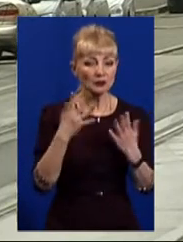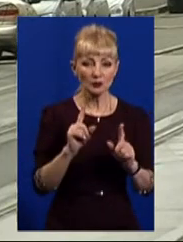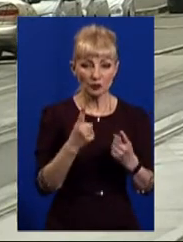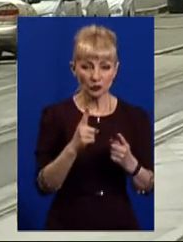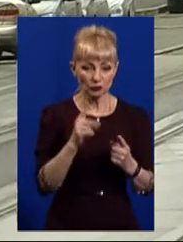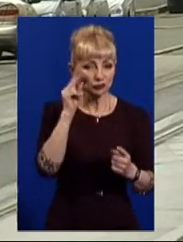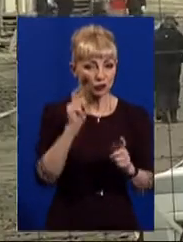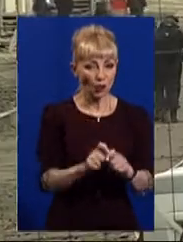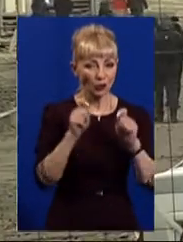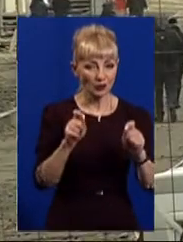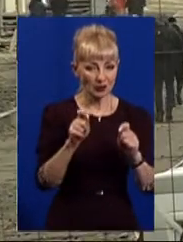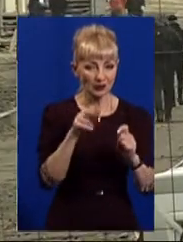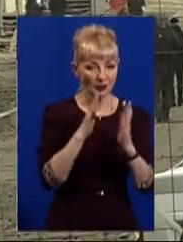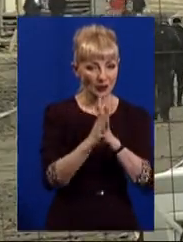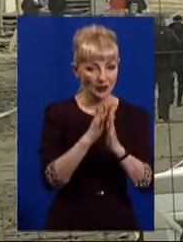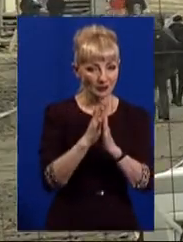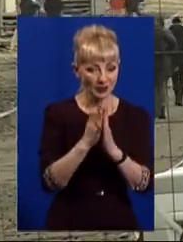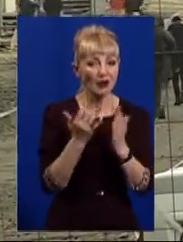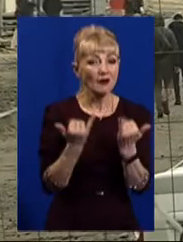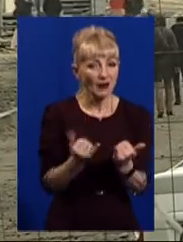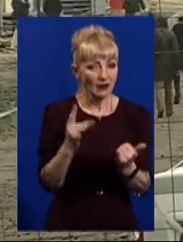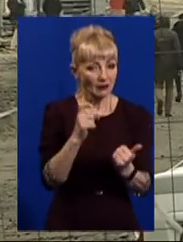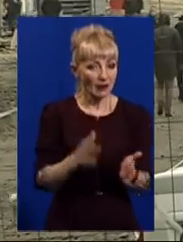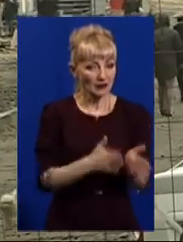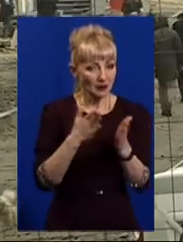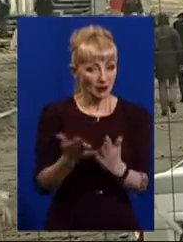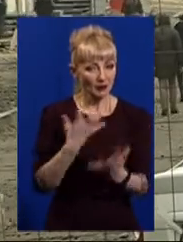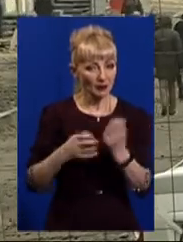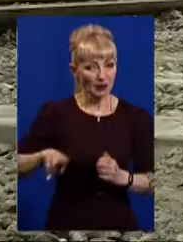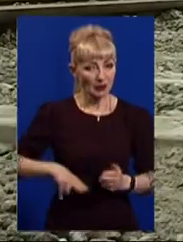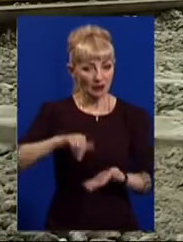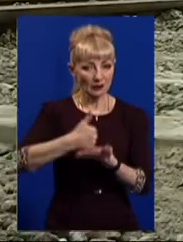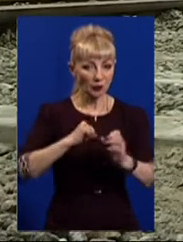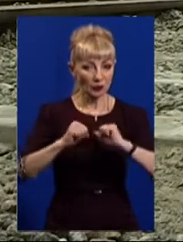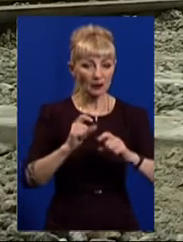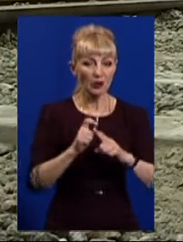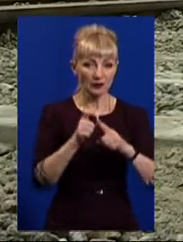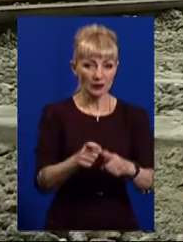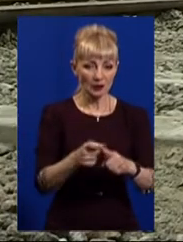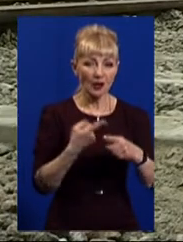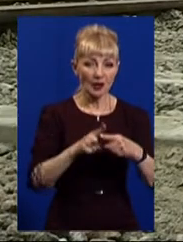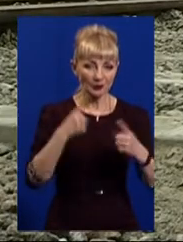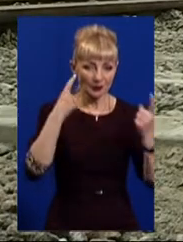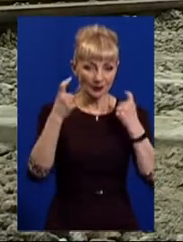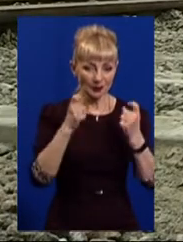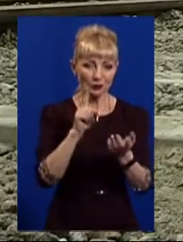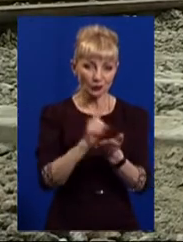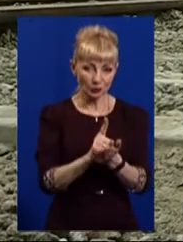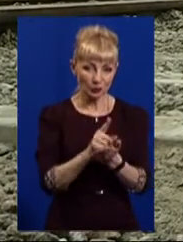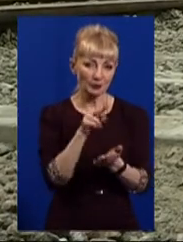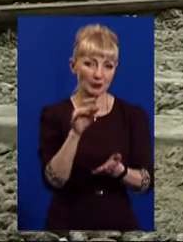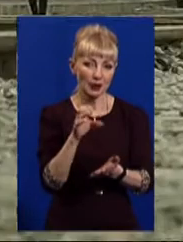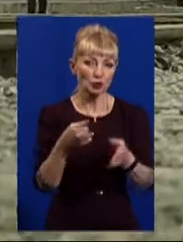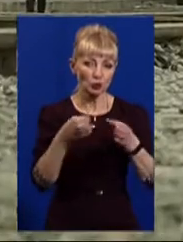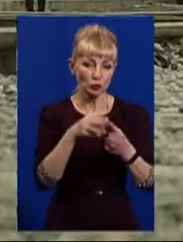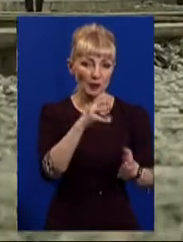перенесли цього разу. У приймальні директора департаменту відповіли. Цю інформацію має надати пресслужба мерії. Речник